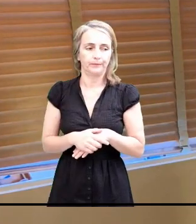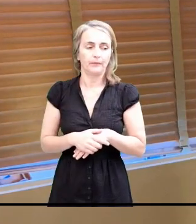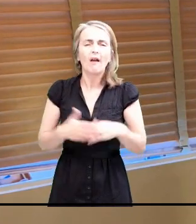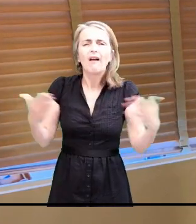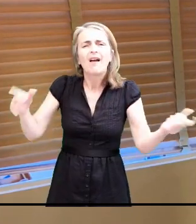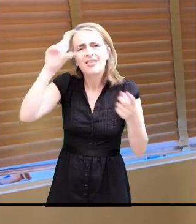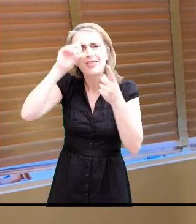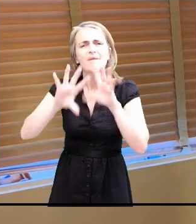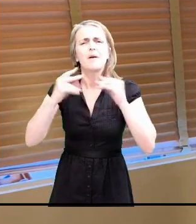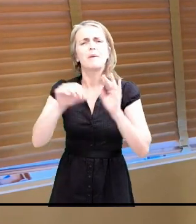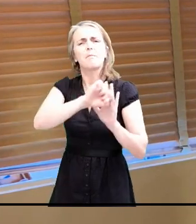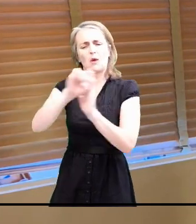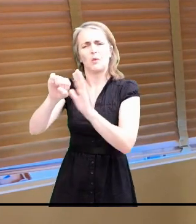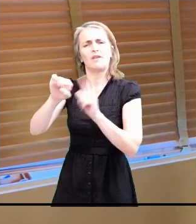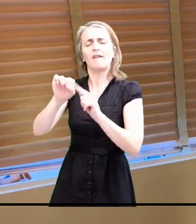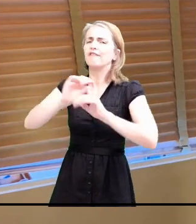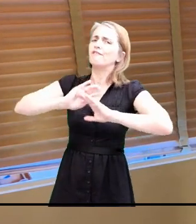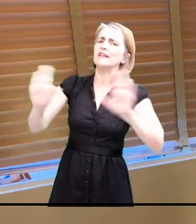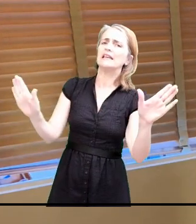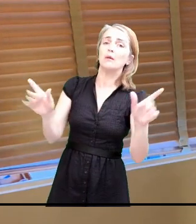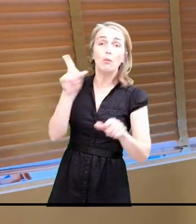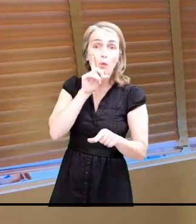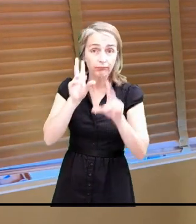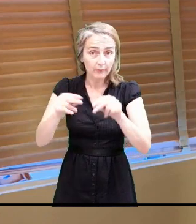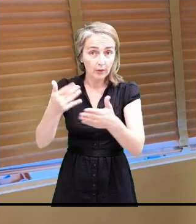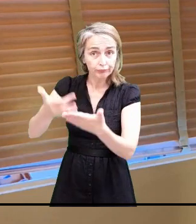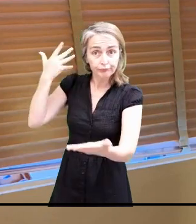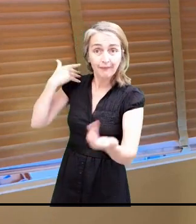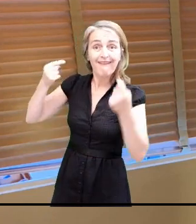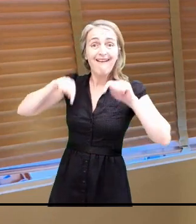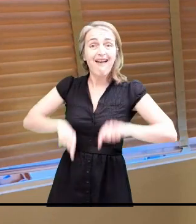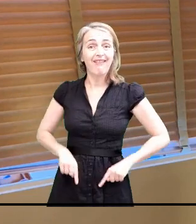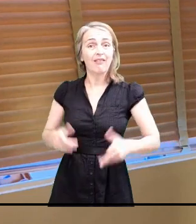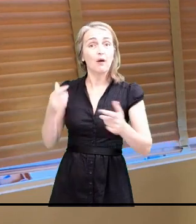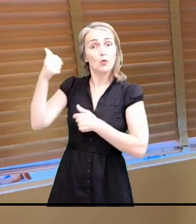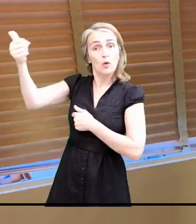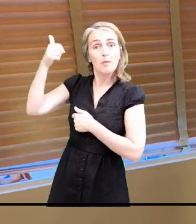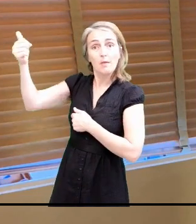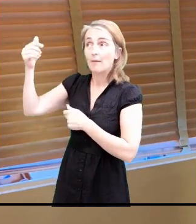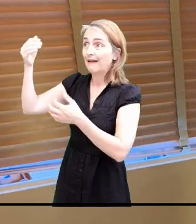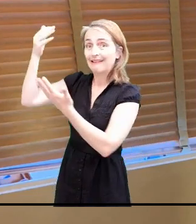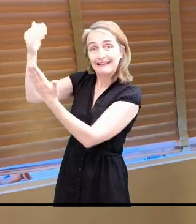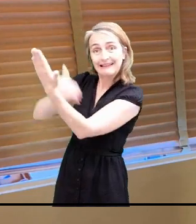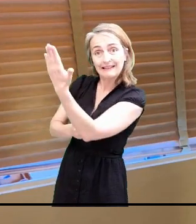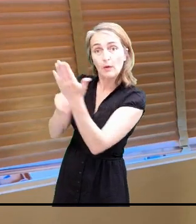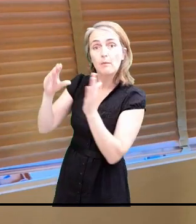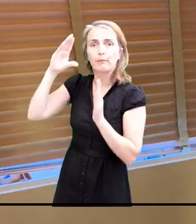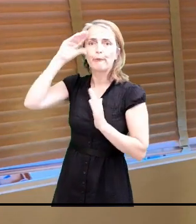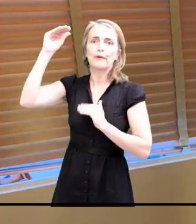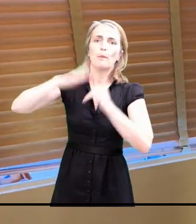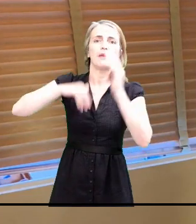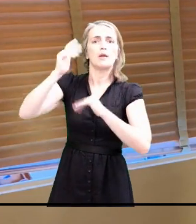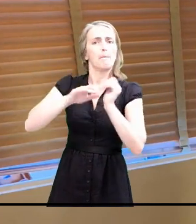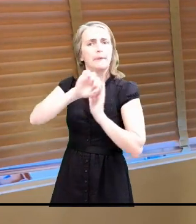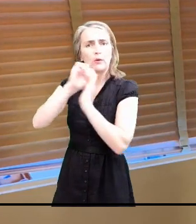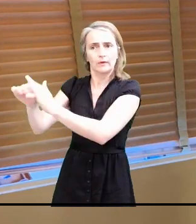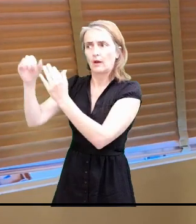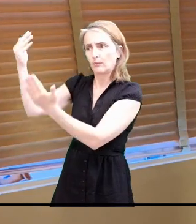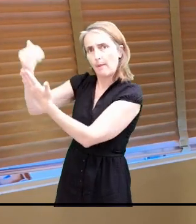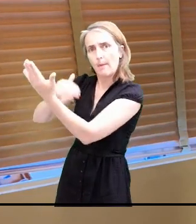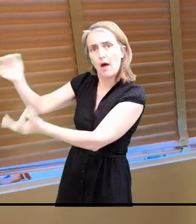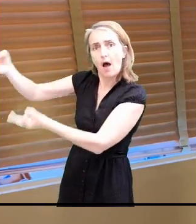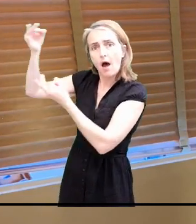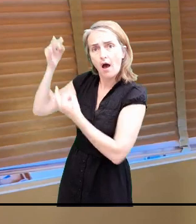? Eh bien, tout simplement parce que l'État, qui nous fournissait une liste de professions prioritaires, a retiré cette liste de professions